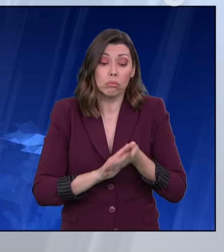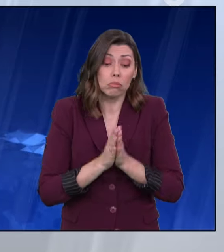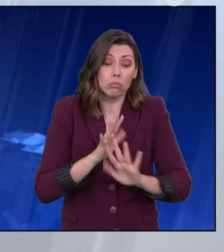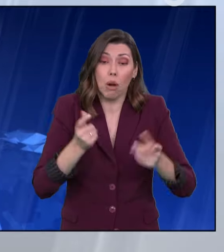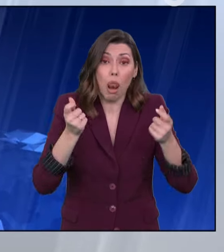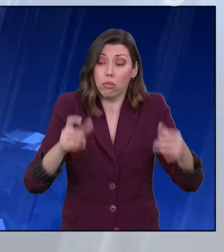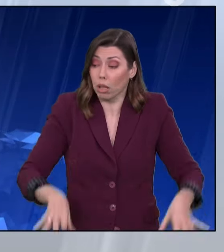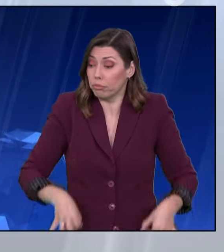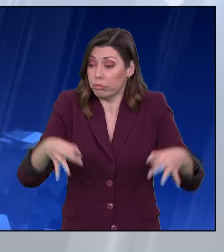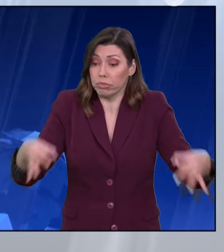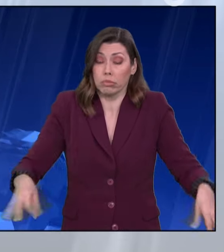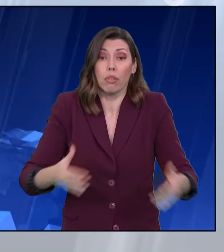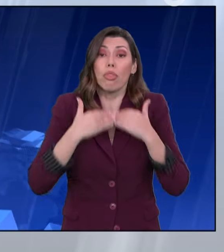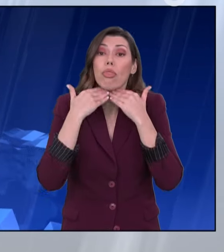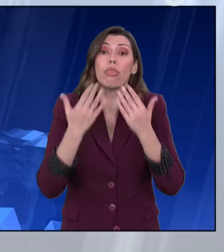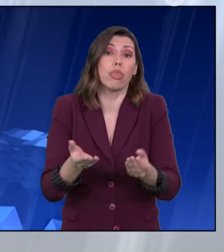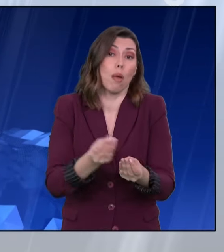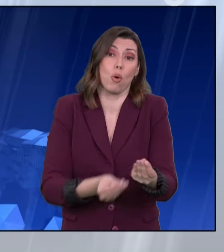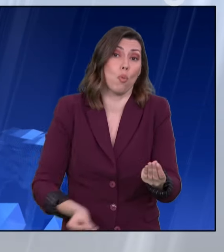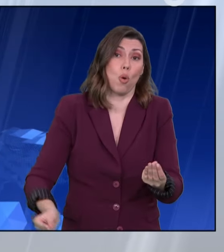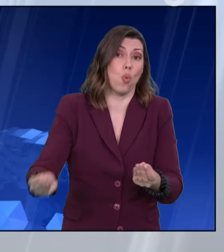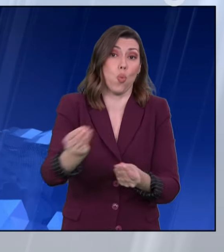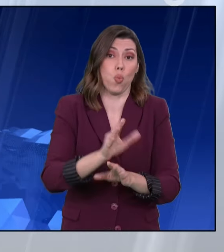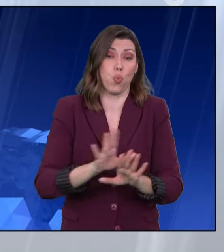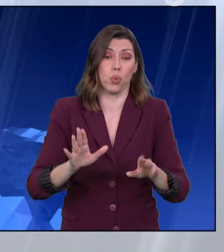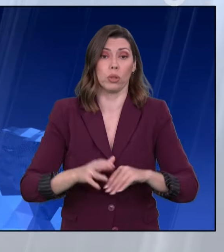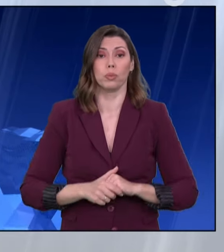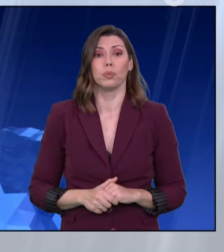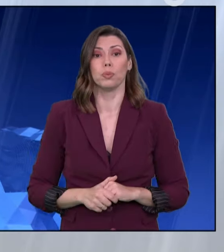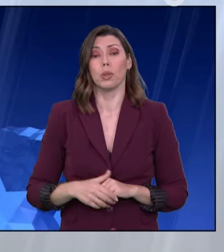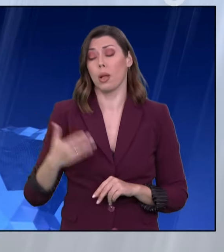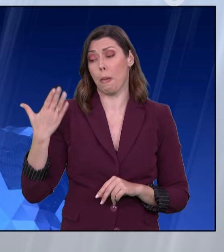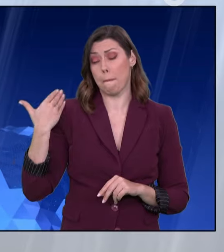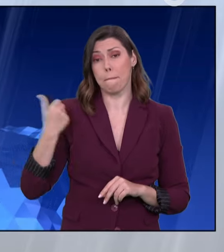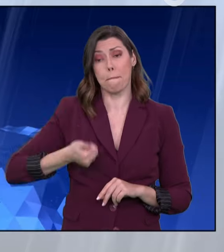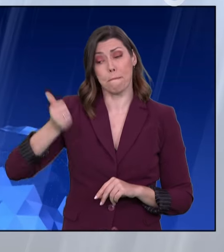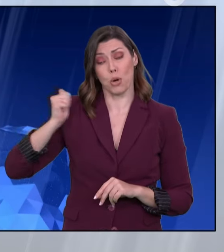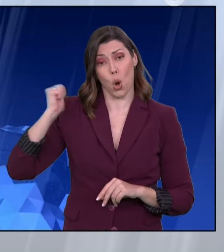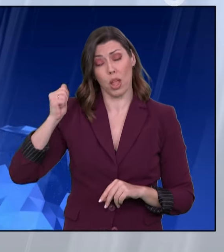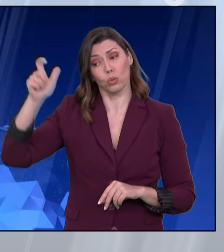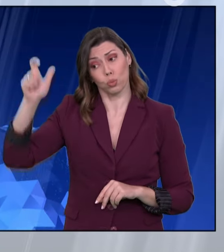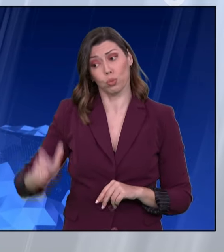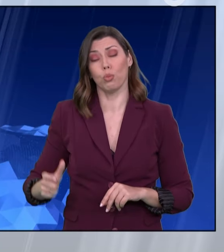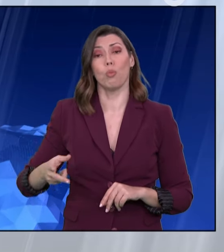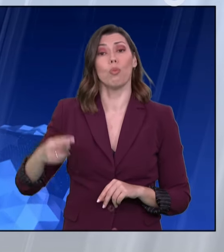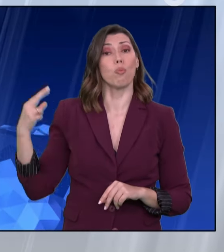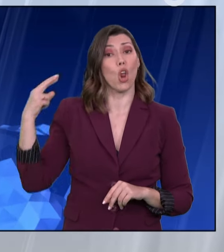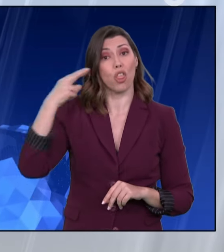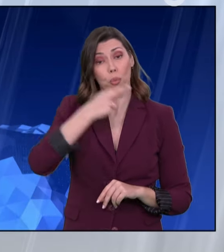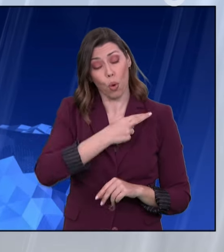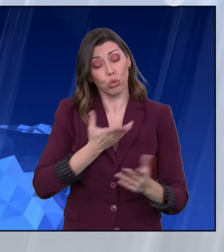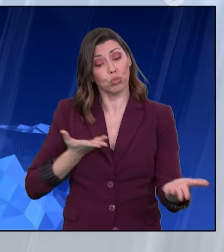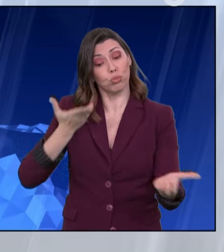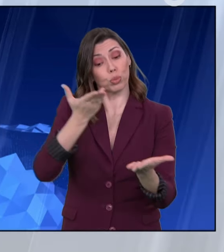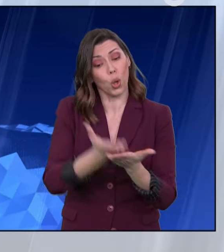ικανοποίησης των αγροτικών ετοιμάτων. Συνομίζω ότι μετά την προχθεσινή δίκαιη και ολοκληρωμένη πρόταση του Πρωθυπουργού προς τους εκπροσώπους των αγροτών,